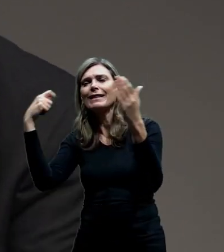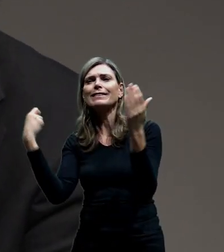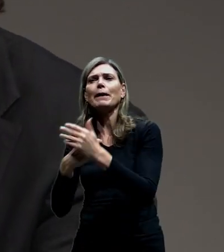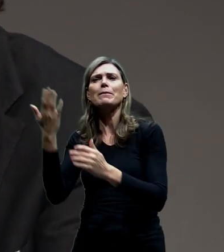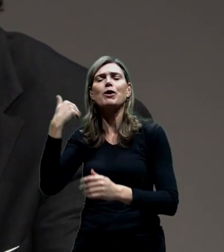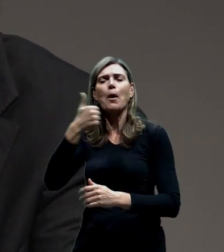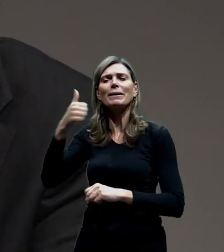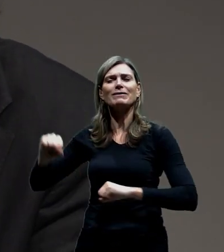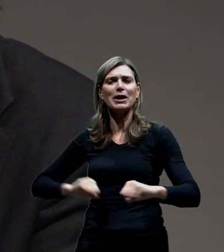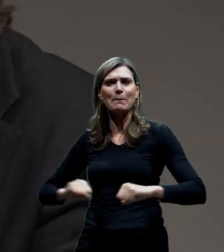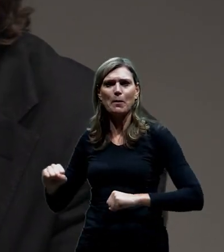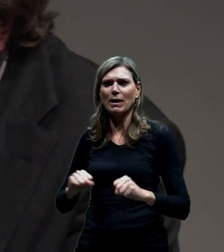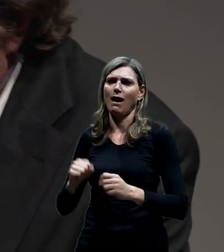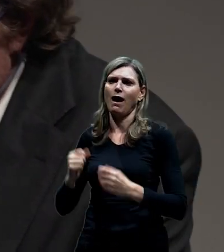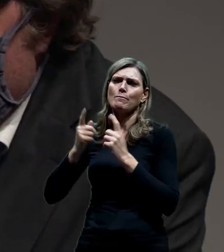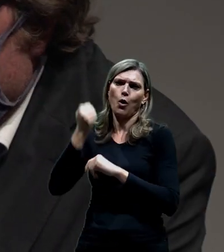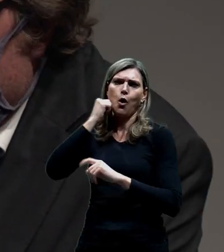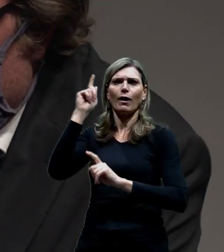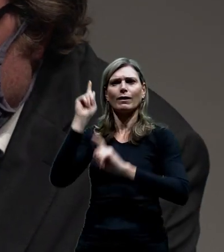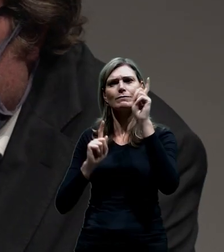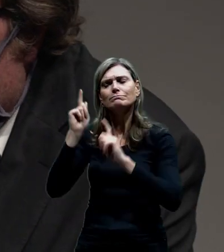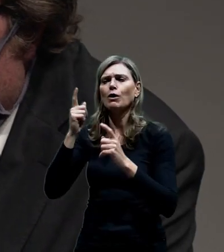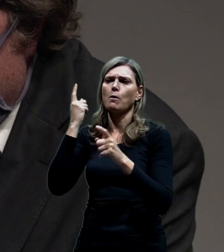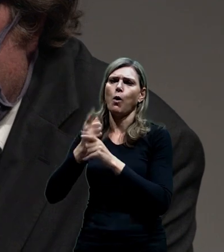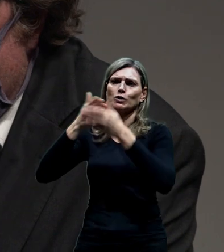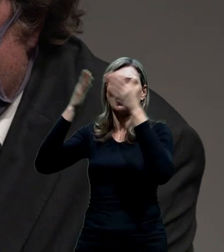se spoustou zajímavých domů a vil.